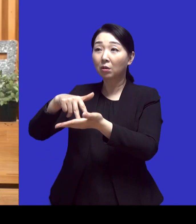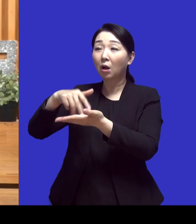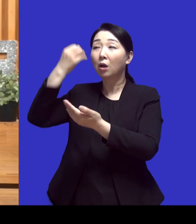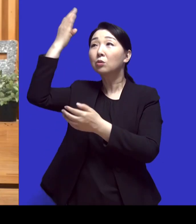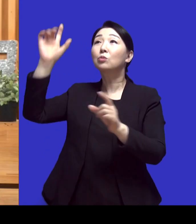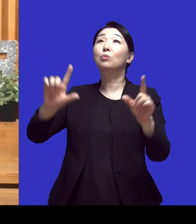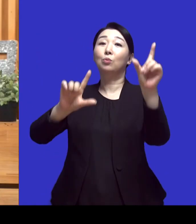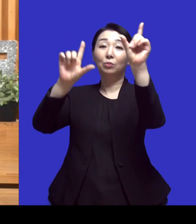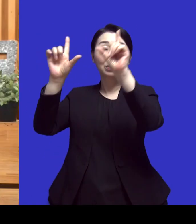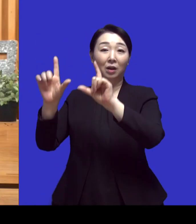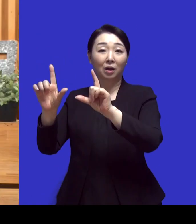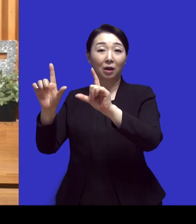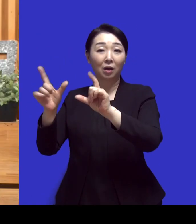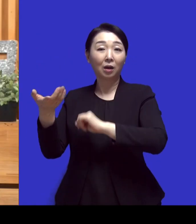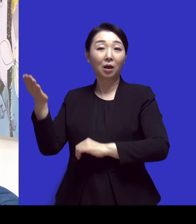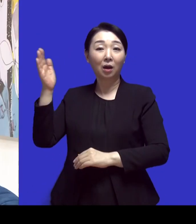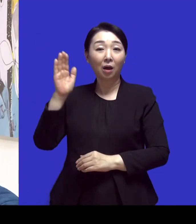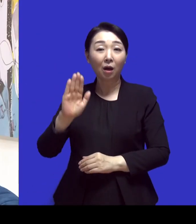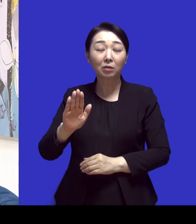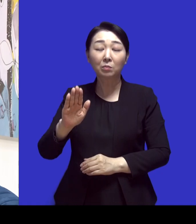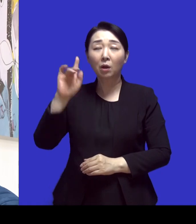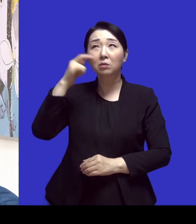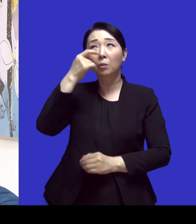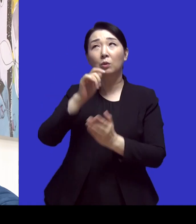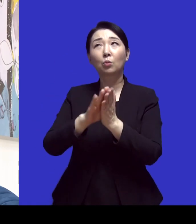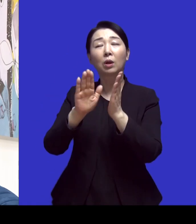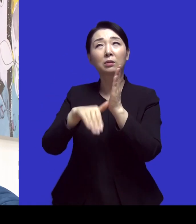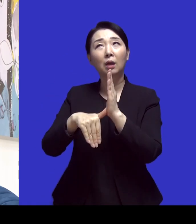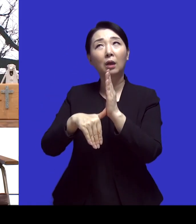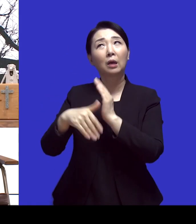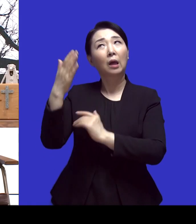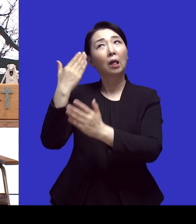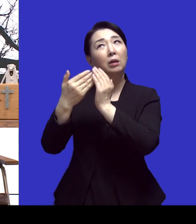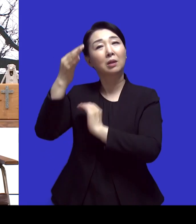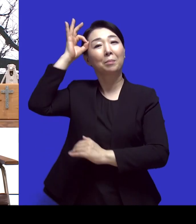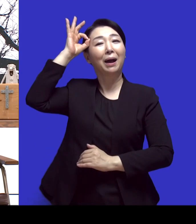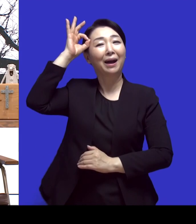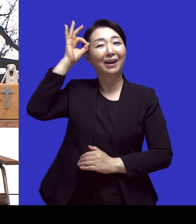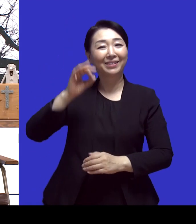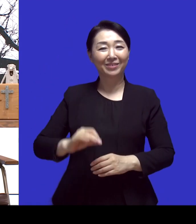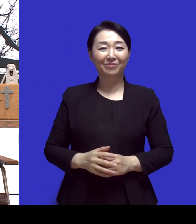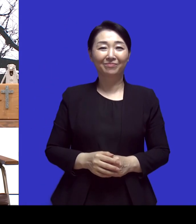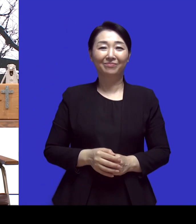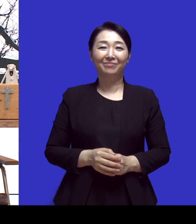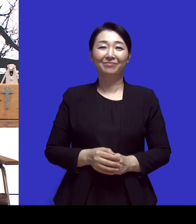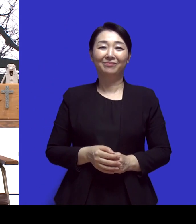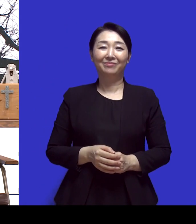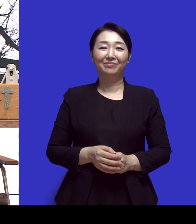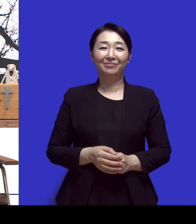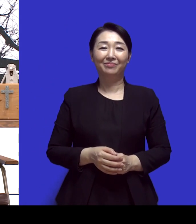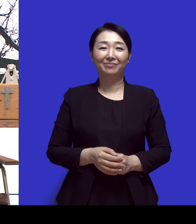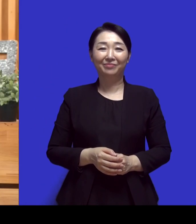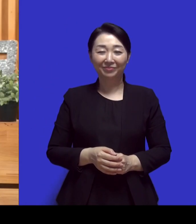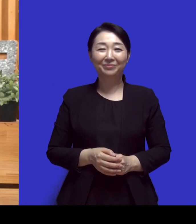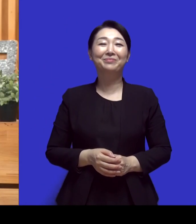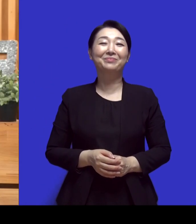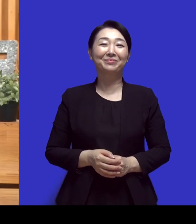지냈는데 하하 하나님이 새벽 기도하는데 그때가 딱 생각나게 하신 거예요 하하 예